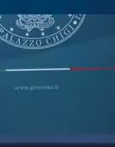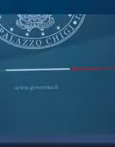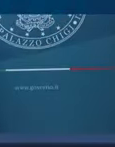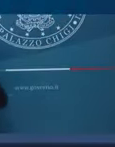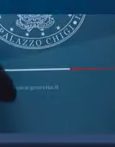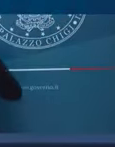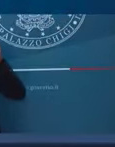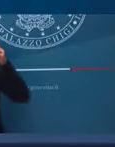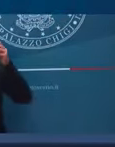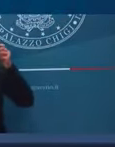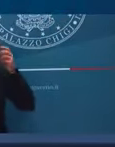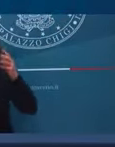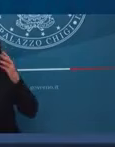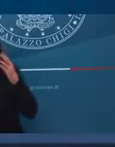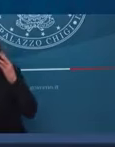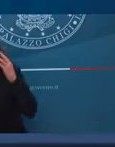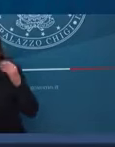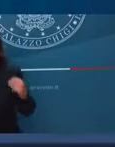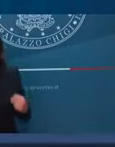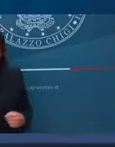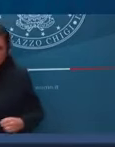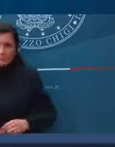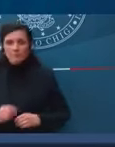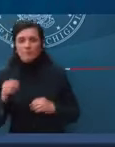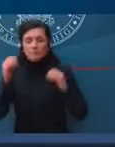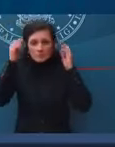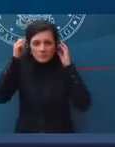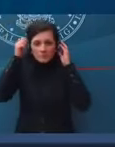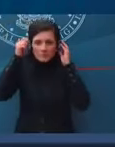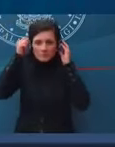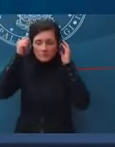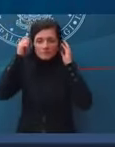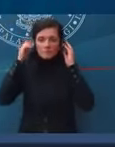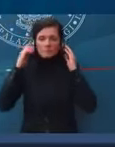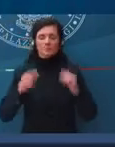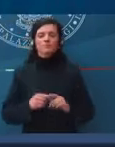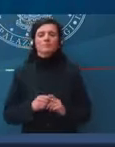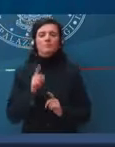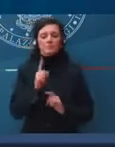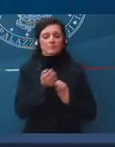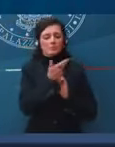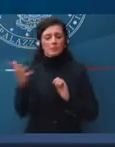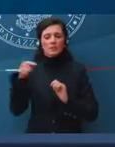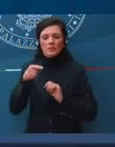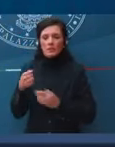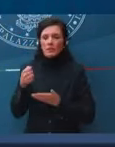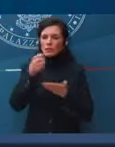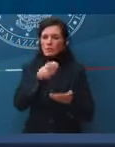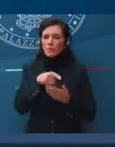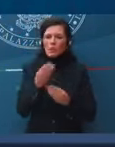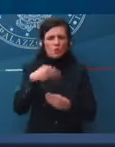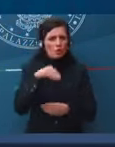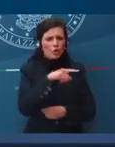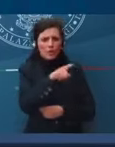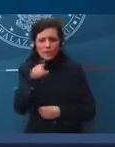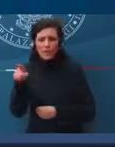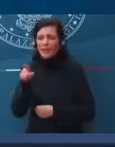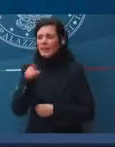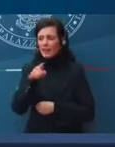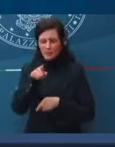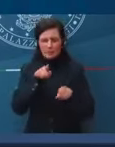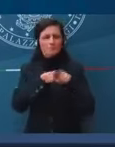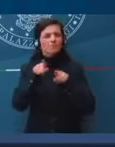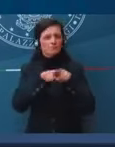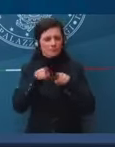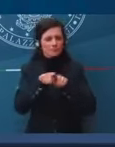Allora, la quantificazione dello scostamento. No, al momento... Dov'è? Ecco. Al